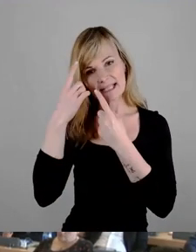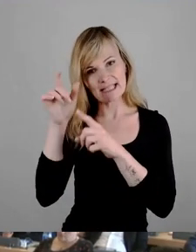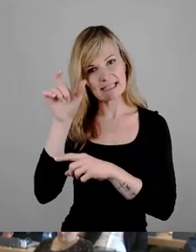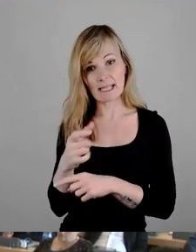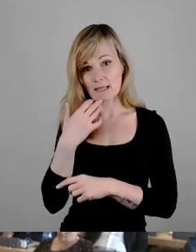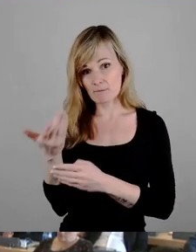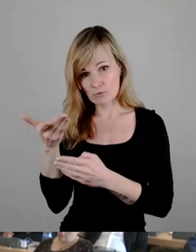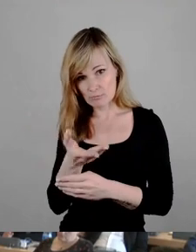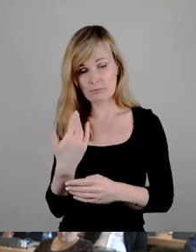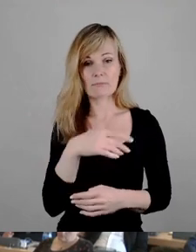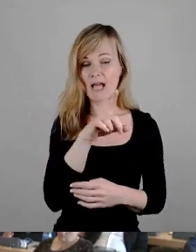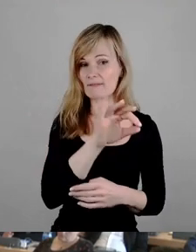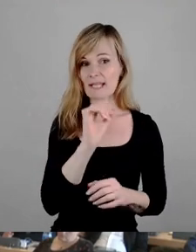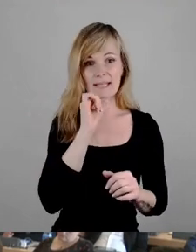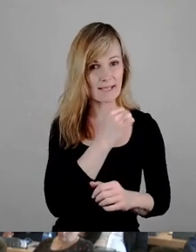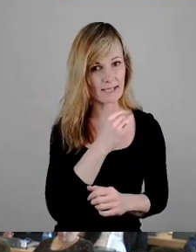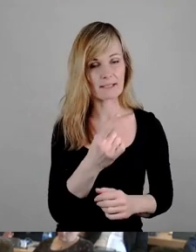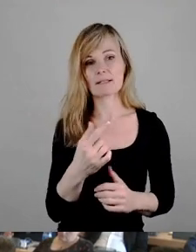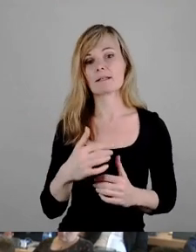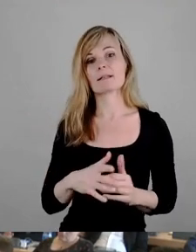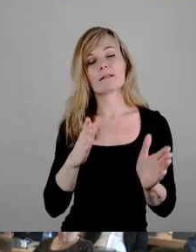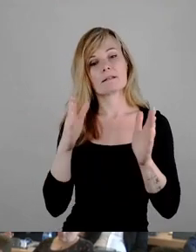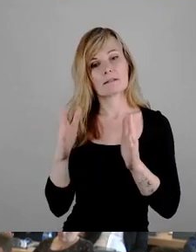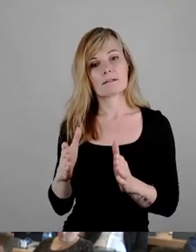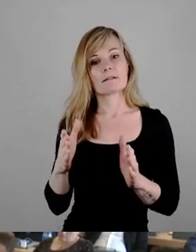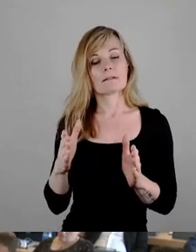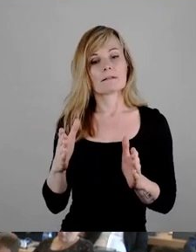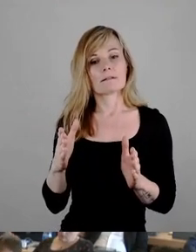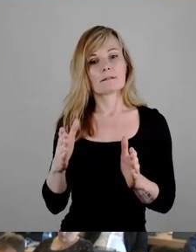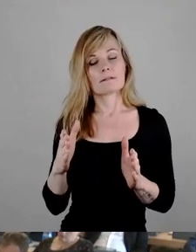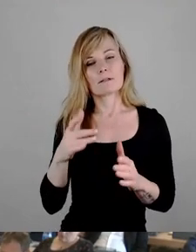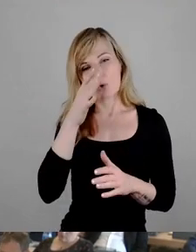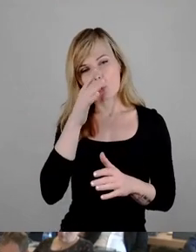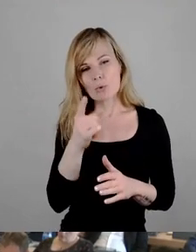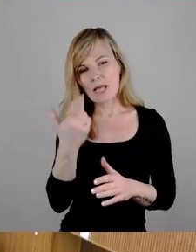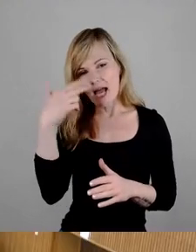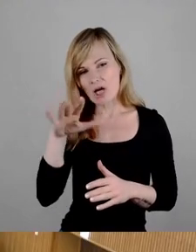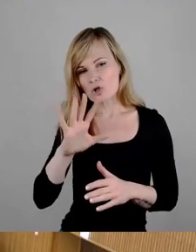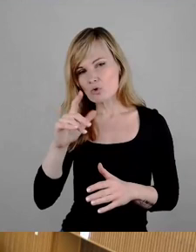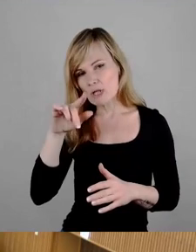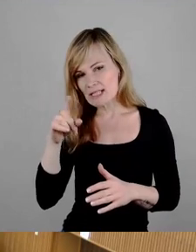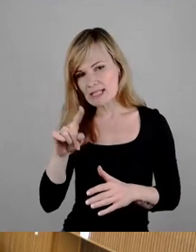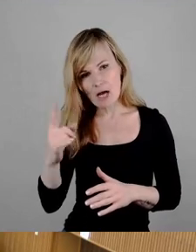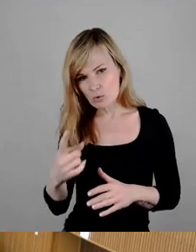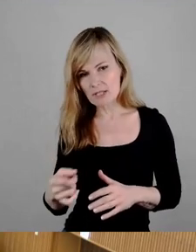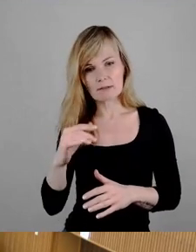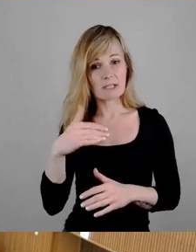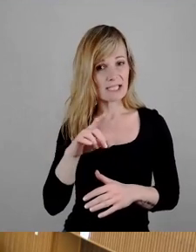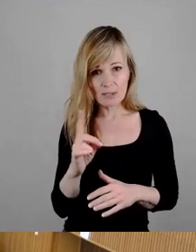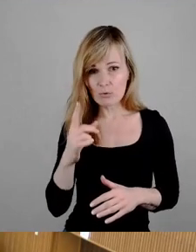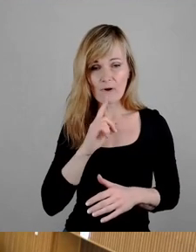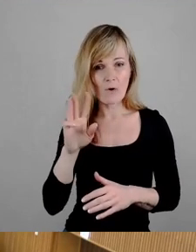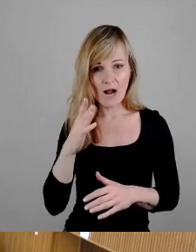AfD das Wort gewünscht? Nein. Grüner, Herr Schulze, nein. CDU, Frau Wagner,